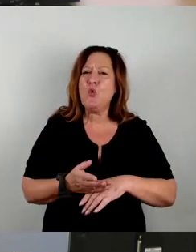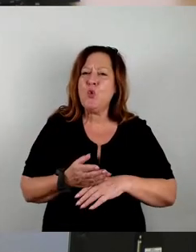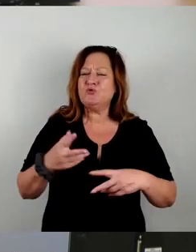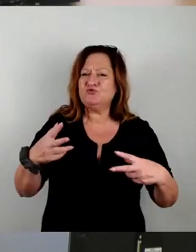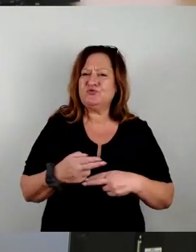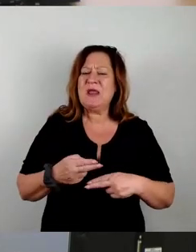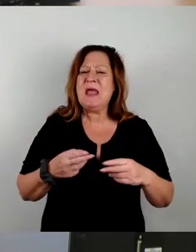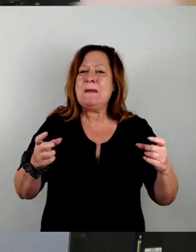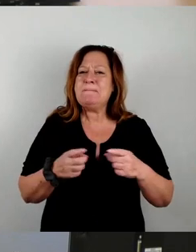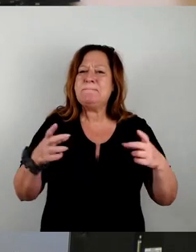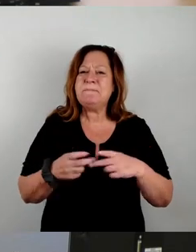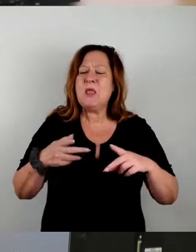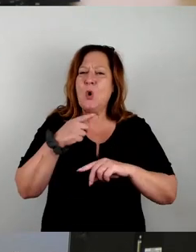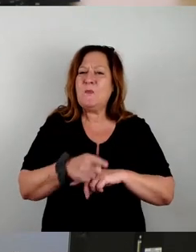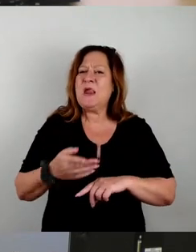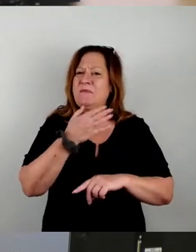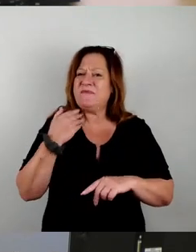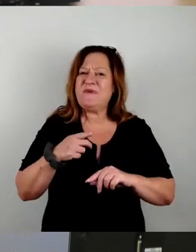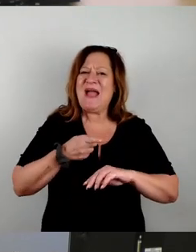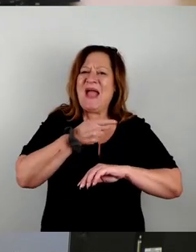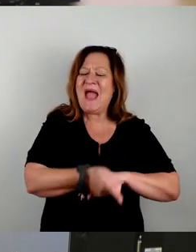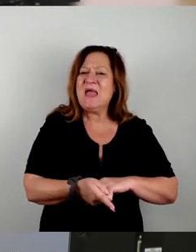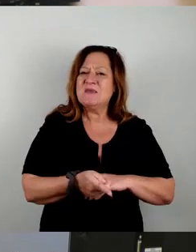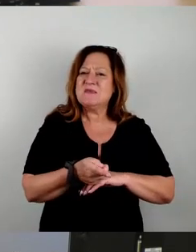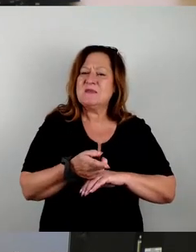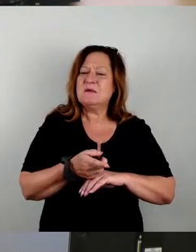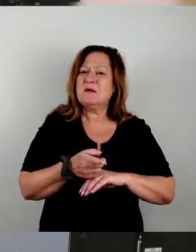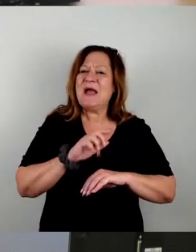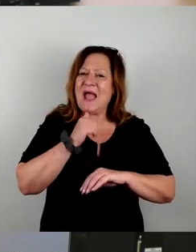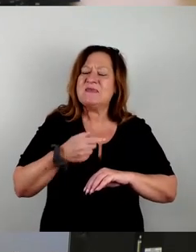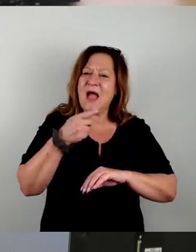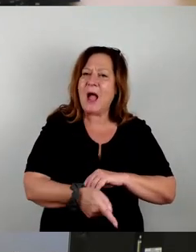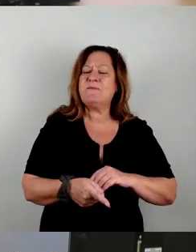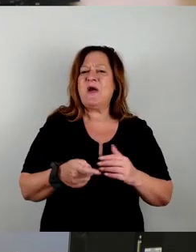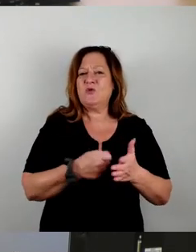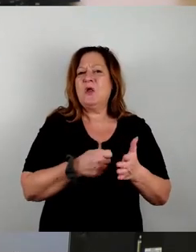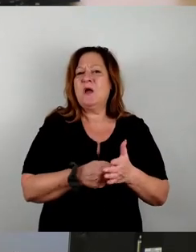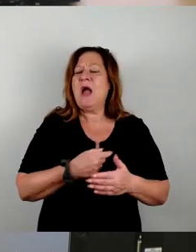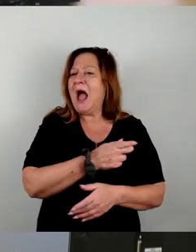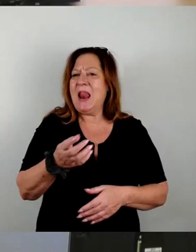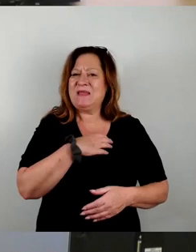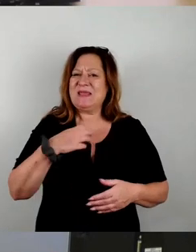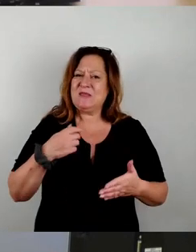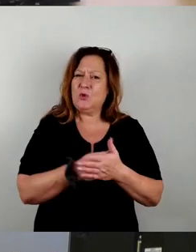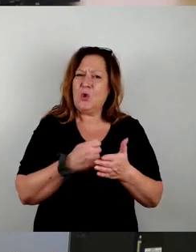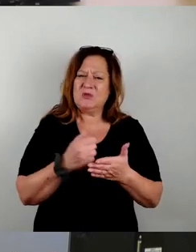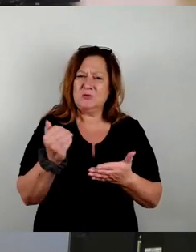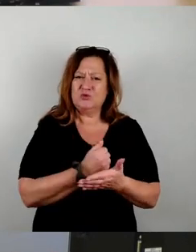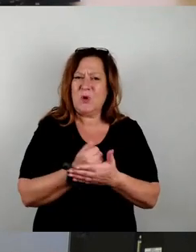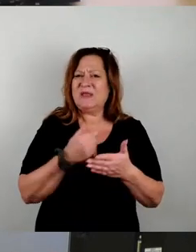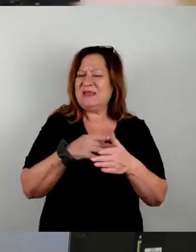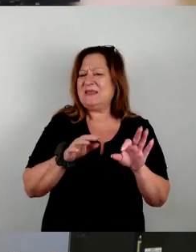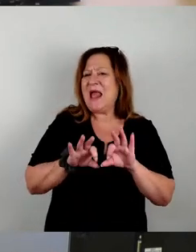Restabfalltonne zu werfen. Weil das spart uns als Stadt Kosten und allen Dresdnern Kosten. Also diese Lenkungswirkung